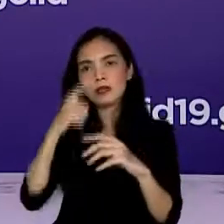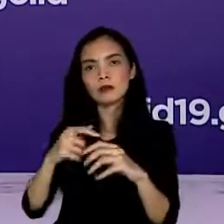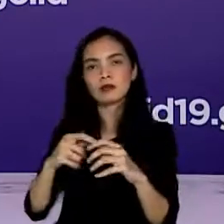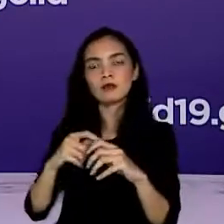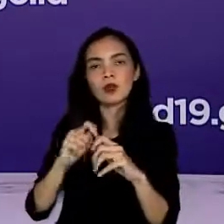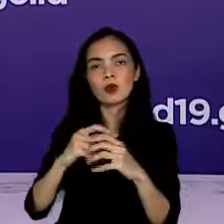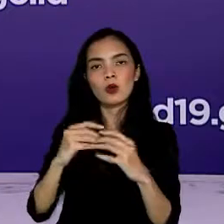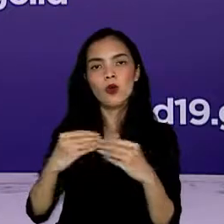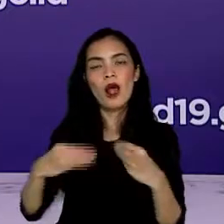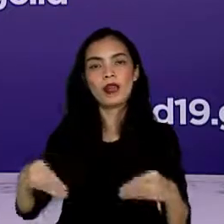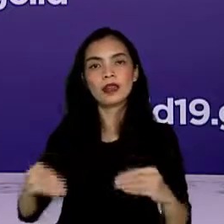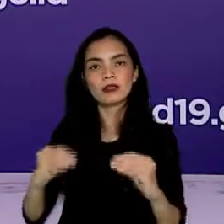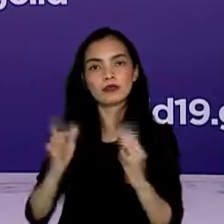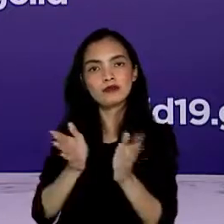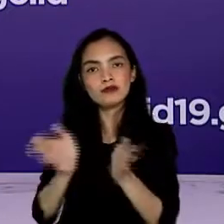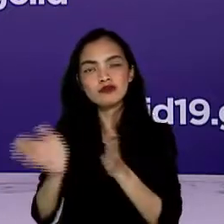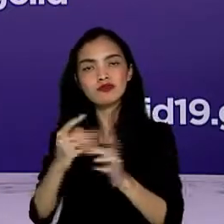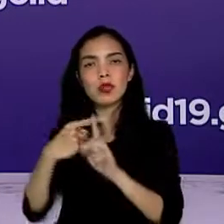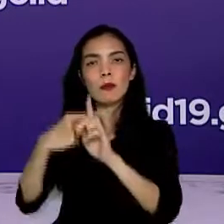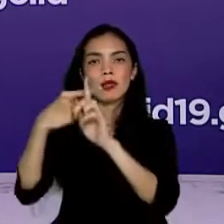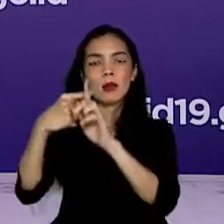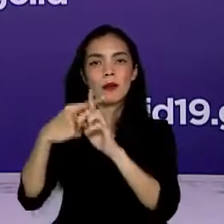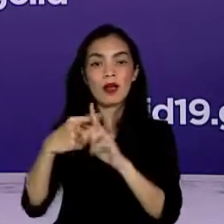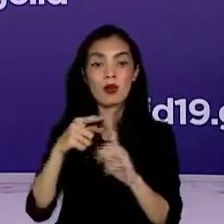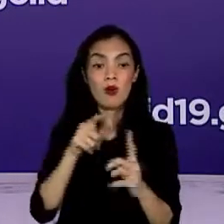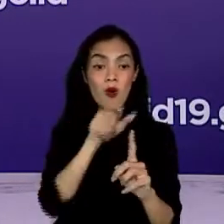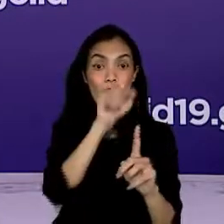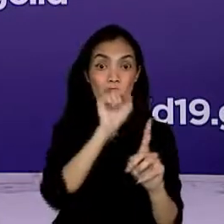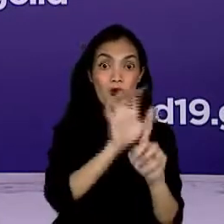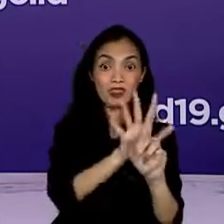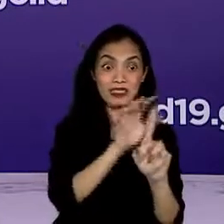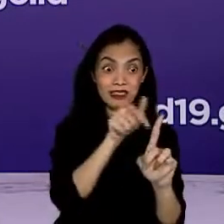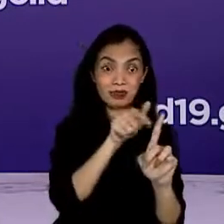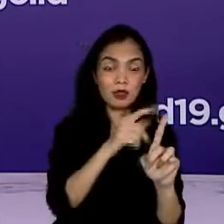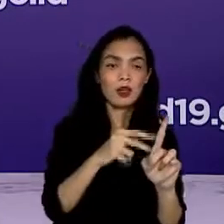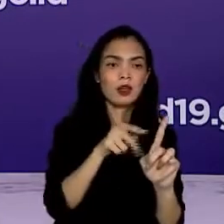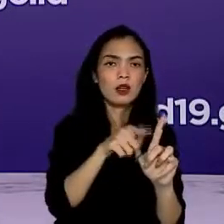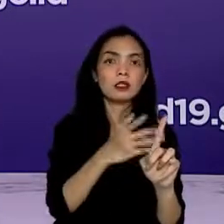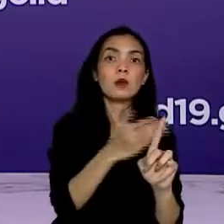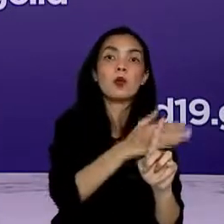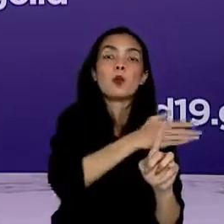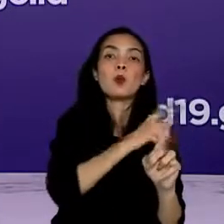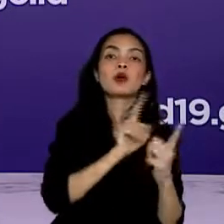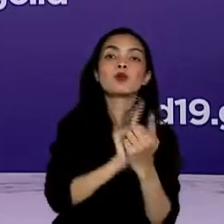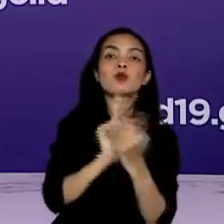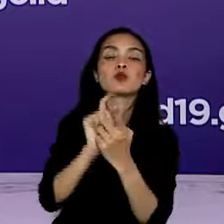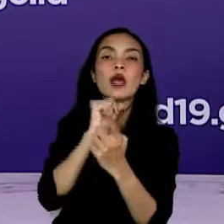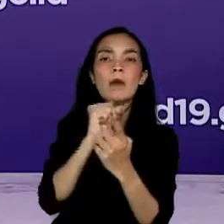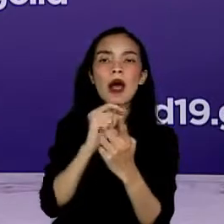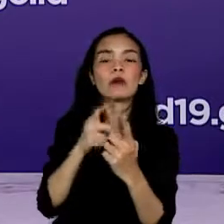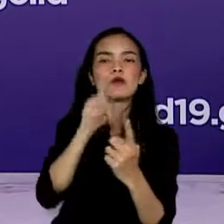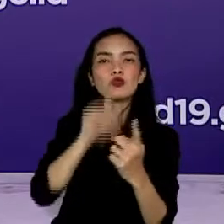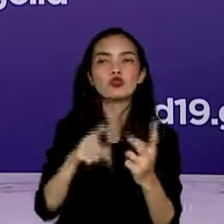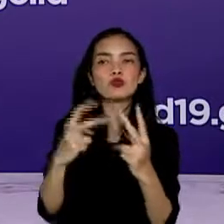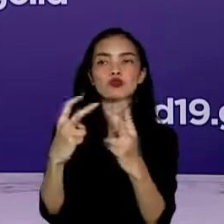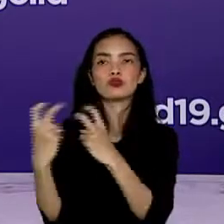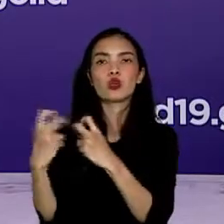Penelusuran kontak juga penting dilakukan agar kasus dapat segera terdeteksi dan mendapatkan penanganan.